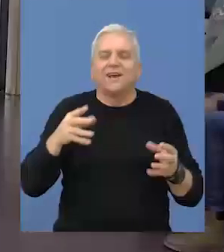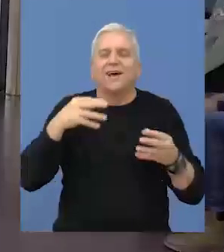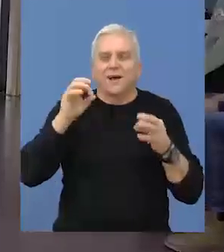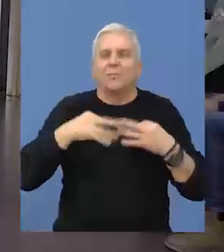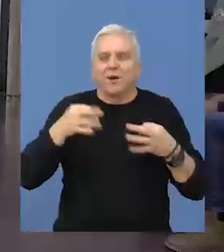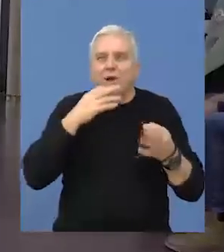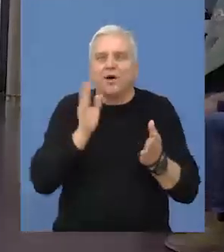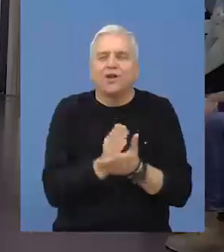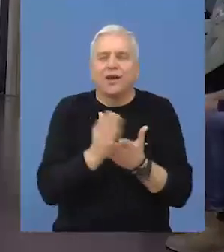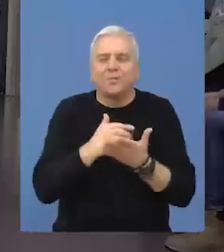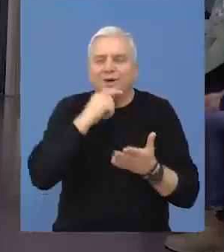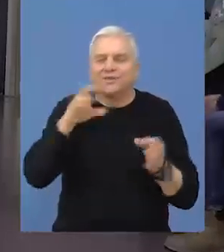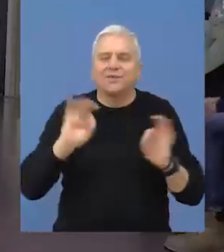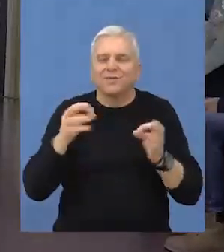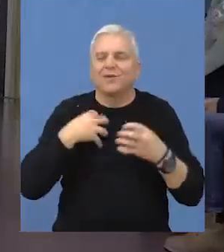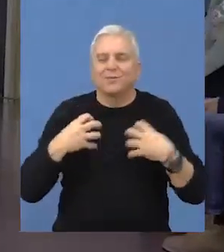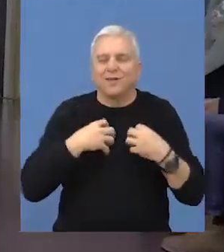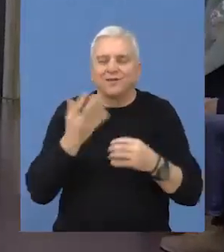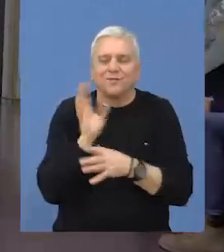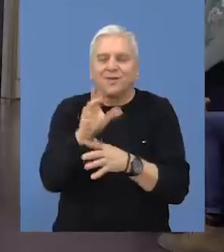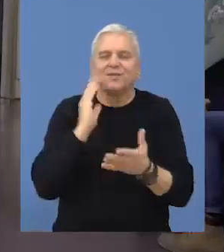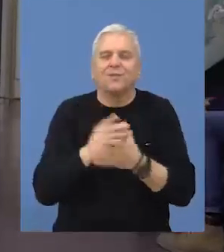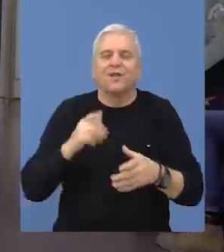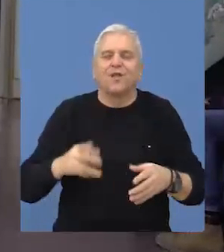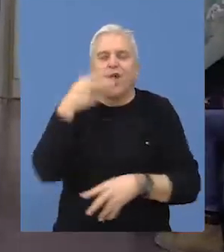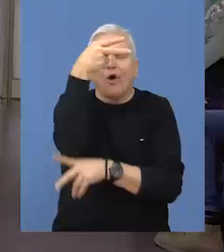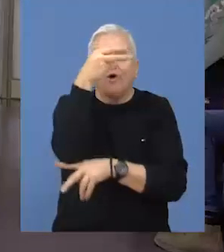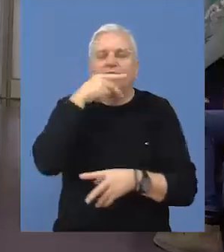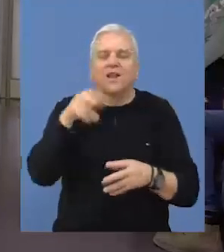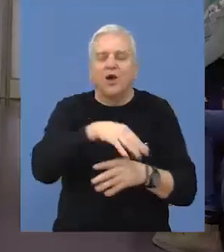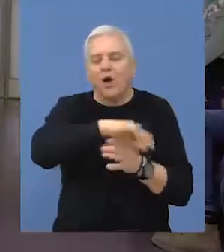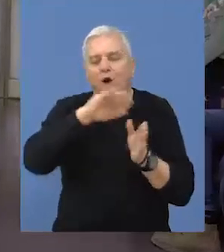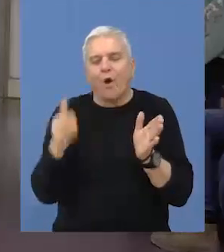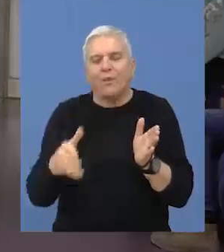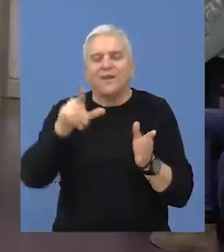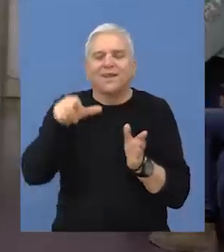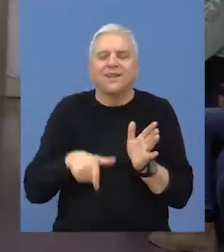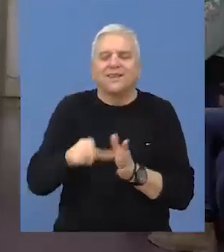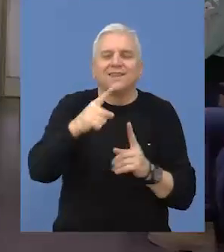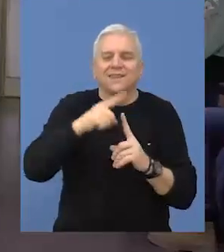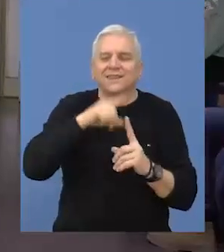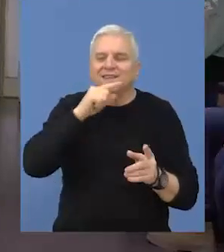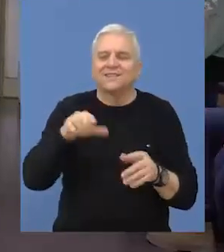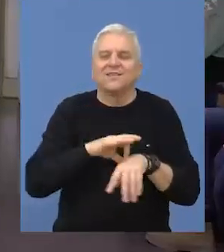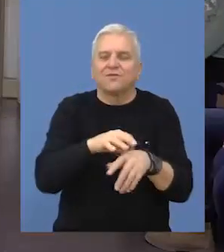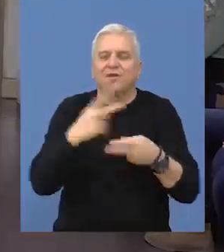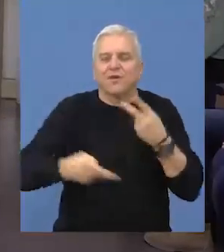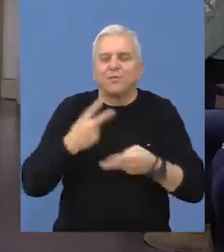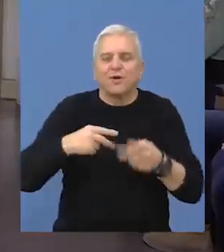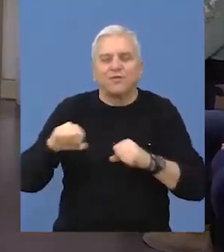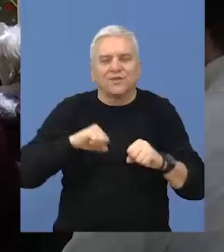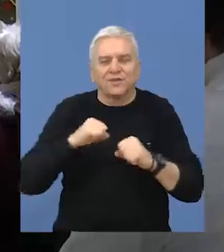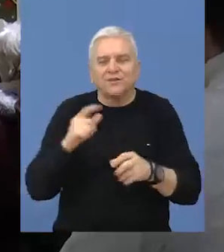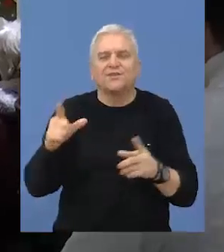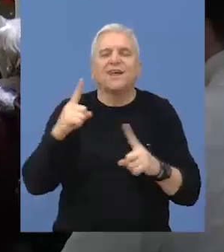prazničnog darivanja uz prigodnu predstavu održanje u hotelu kraj obale Tise, a njemu su prisutvovali rukovodilac